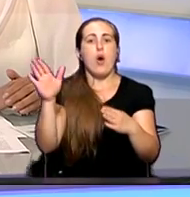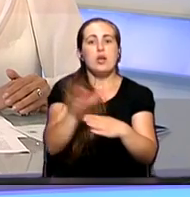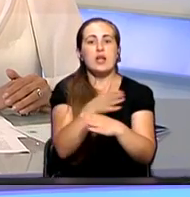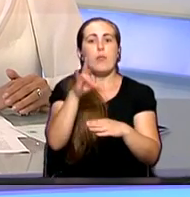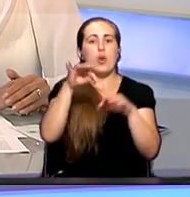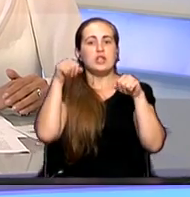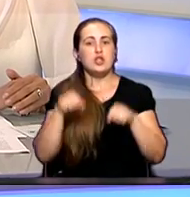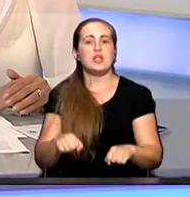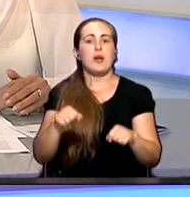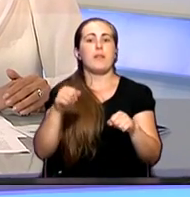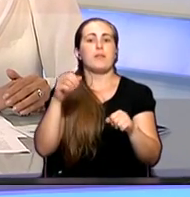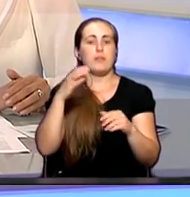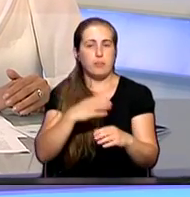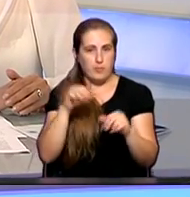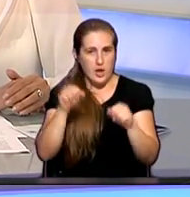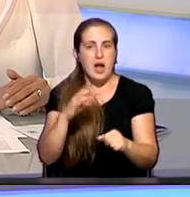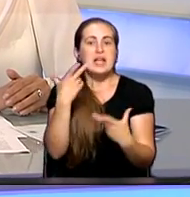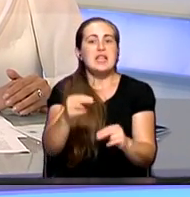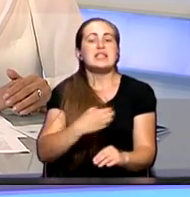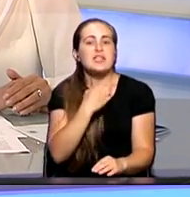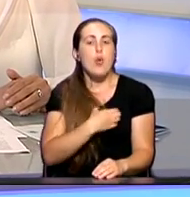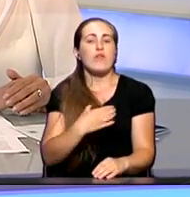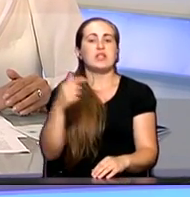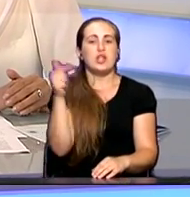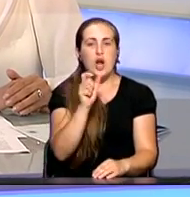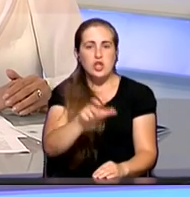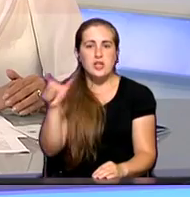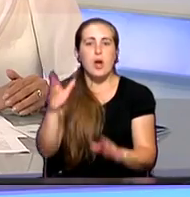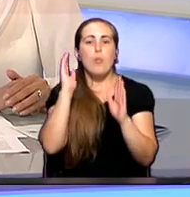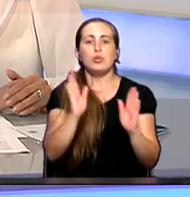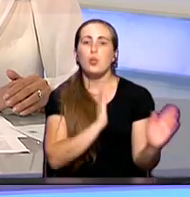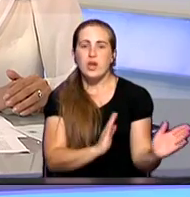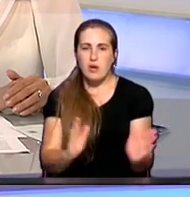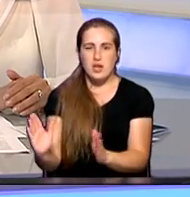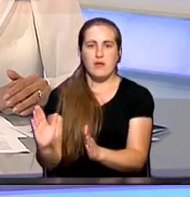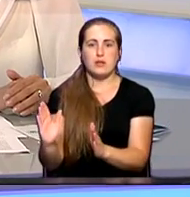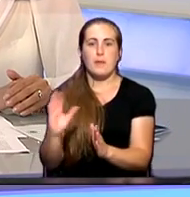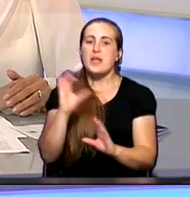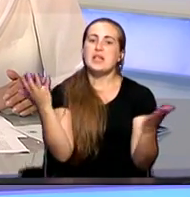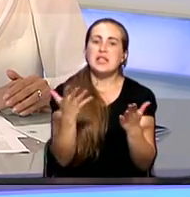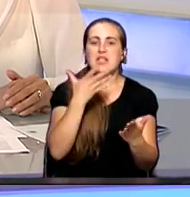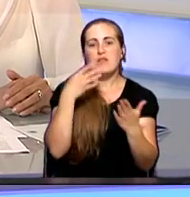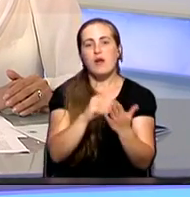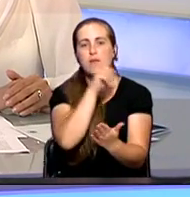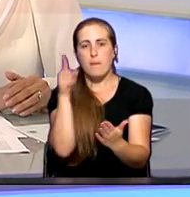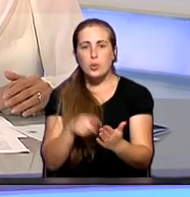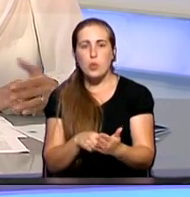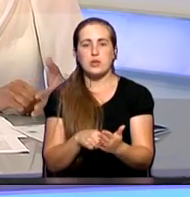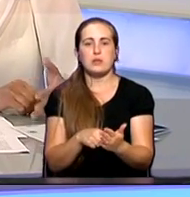по защите прав застрахованных, где застрахованные граждане будут урегулировать какие-то свои вопросы,